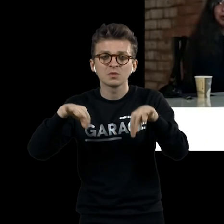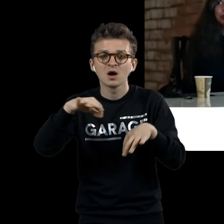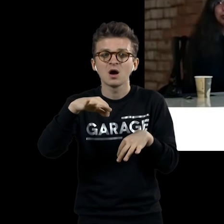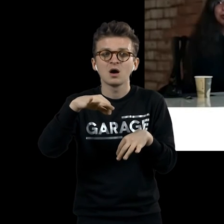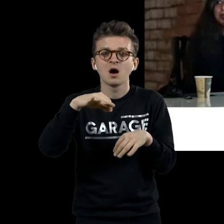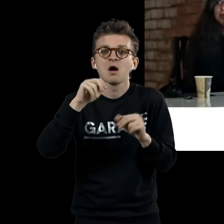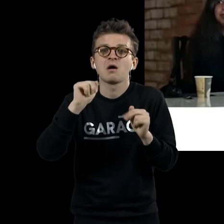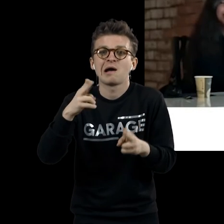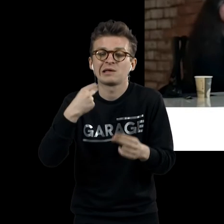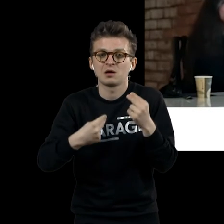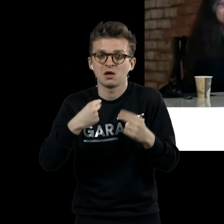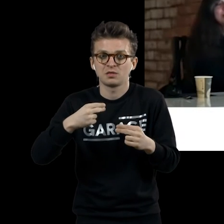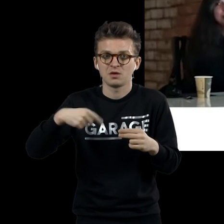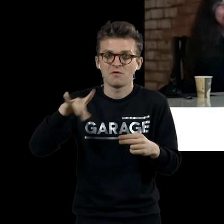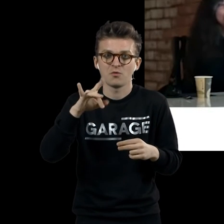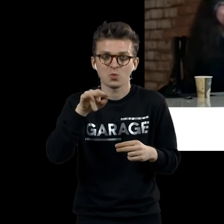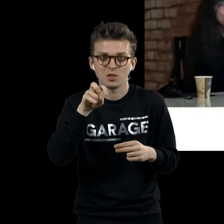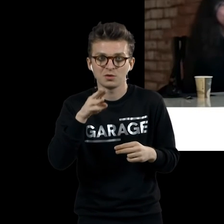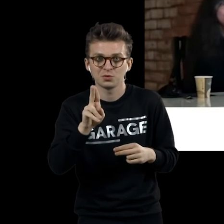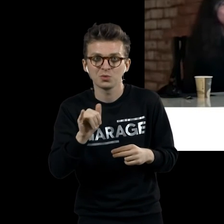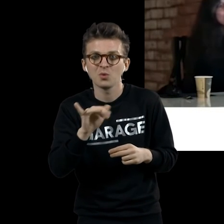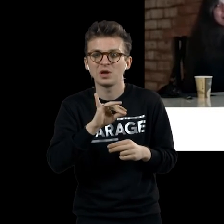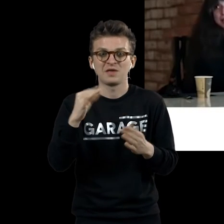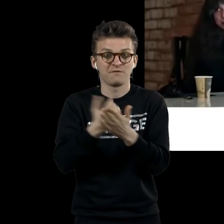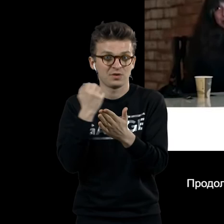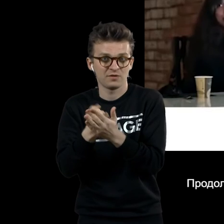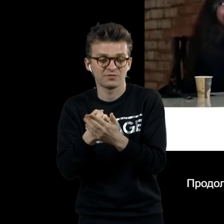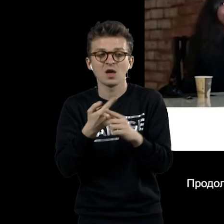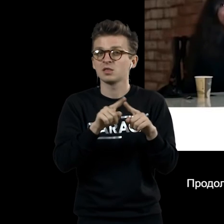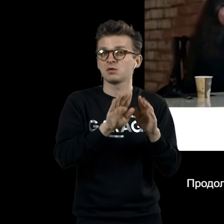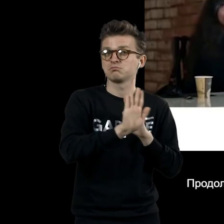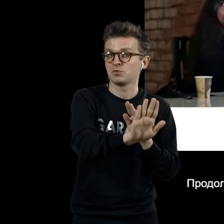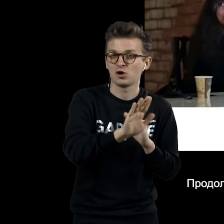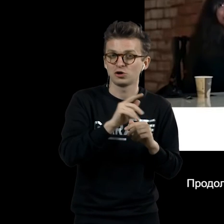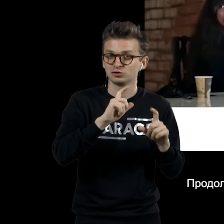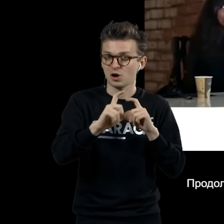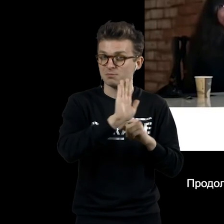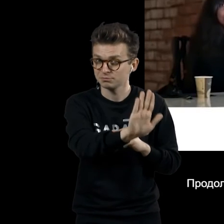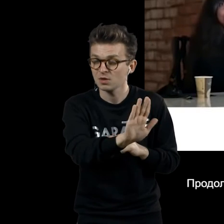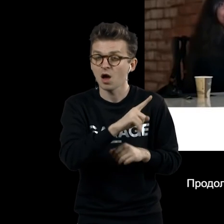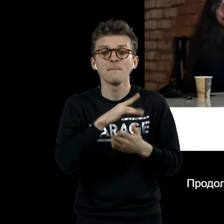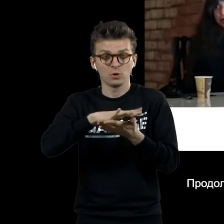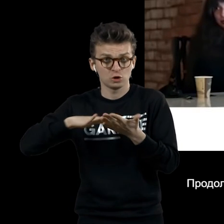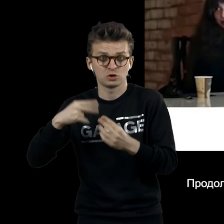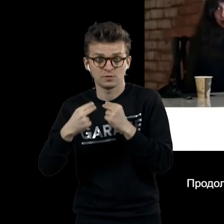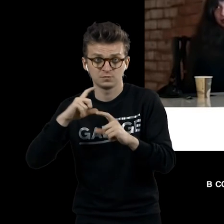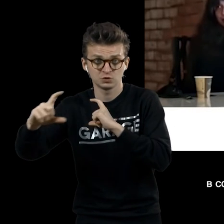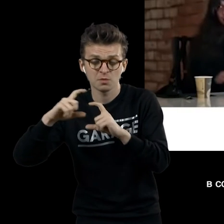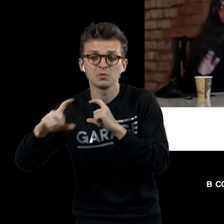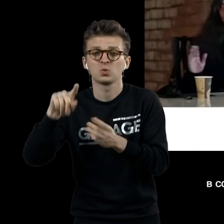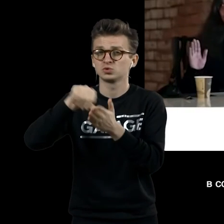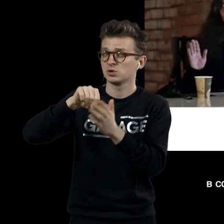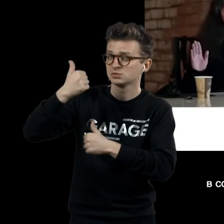играть в рулетку и выигрывать. Это помимо шахмат. Продолжает играть в шахматы, писать шахматные задачи, участвовать в